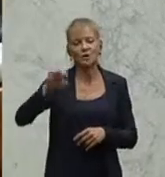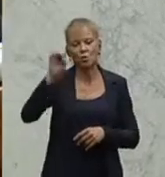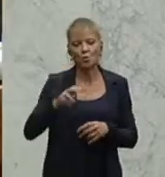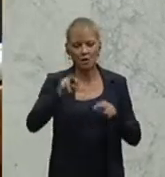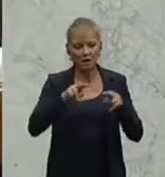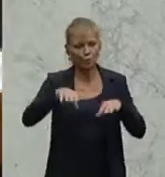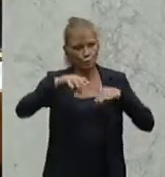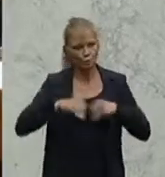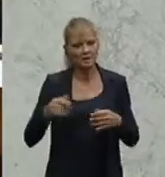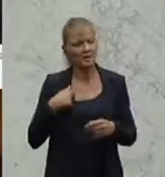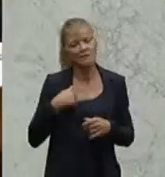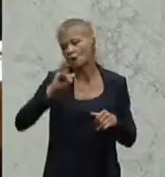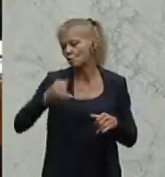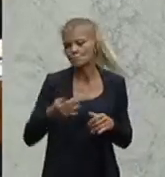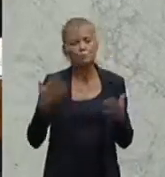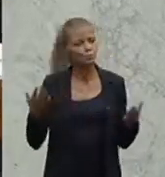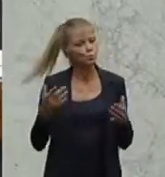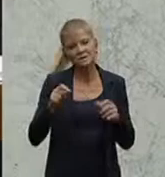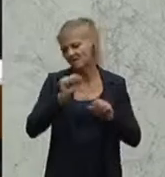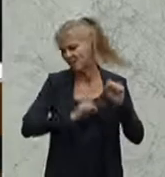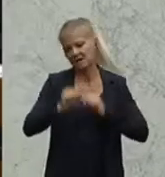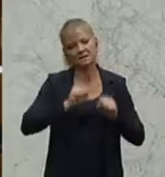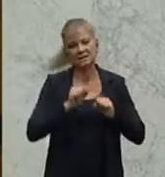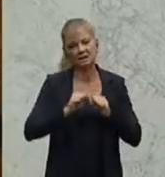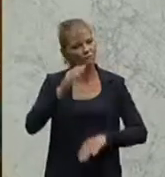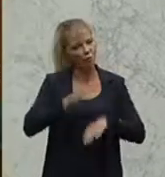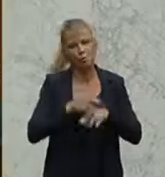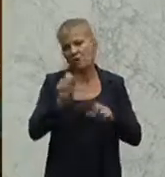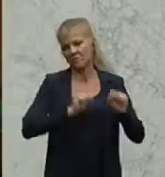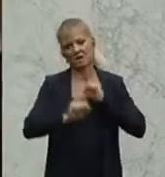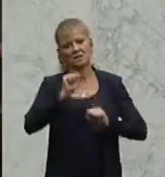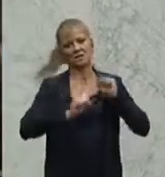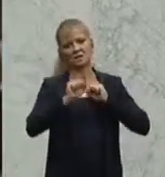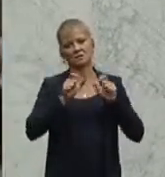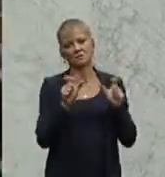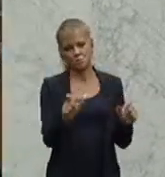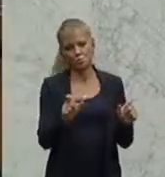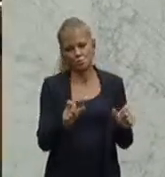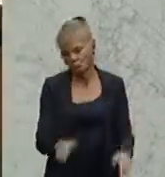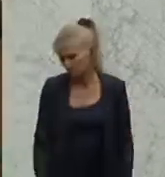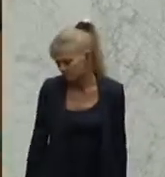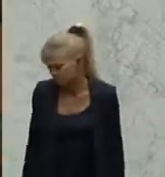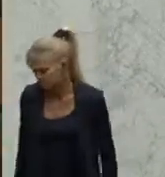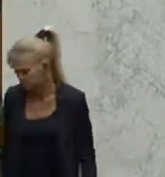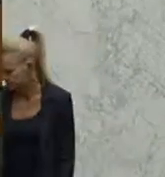Man kann ihn leicht kritisieren, wenn man keine Verantwortung trage. Und das mache die FPÖ, sagt Gabriele Darmantel von ÖVP.